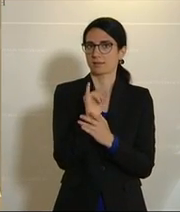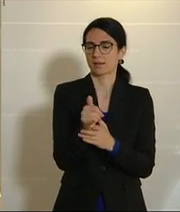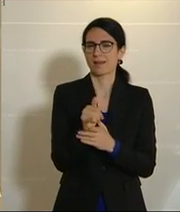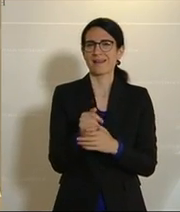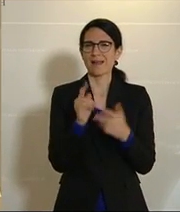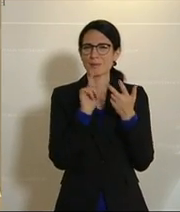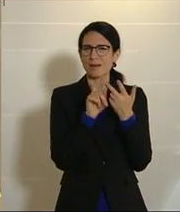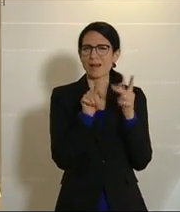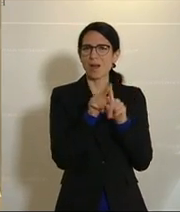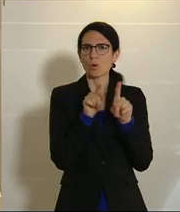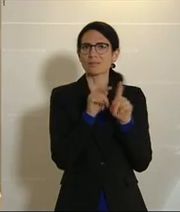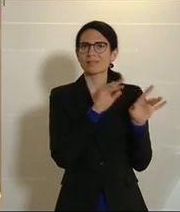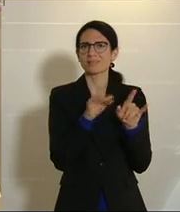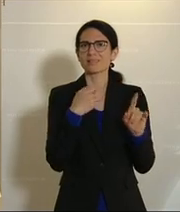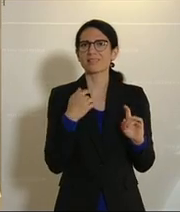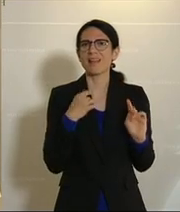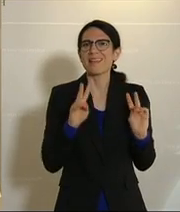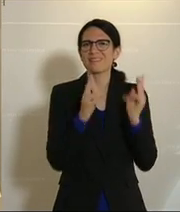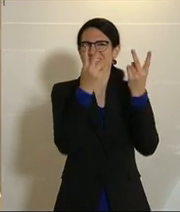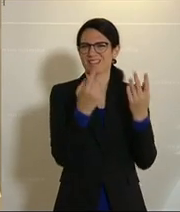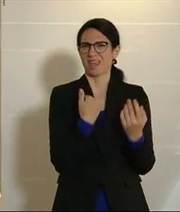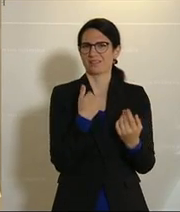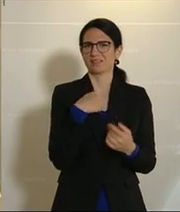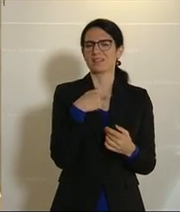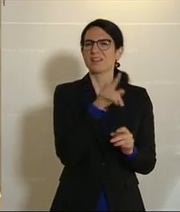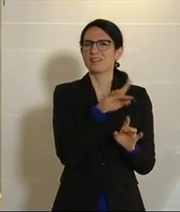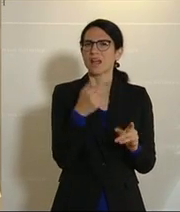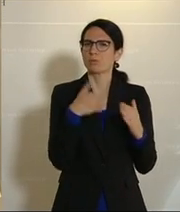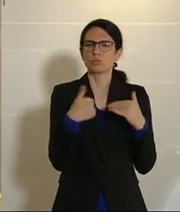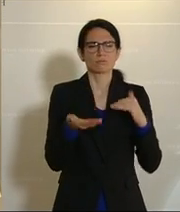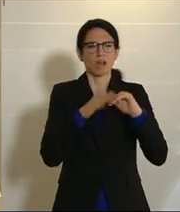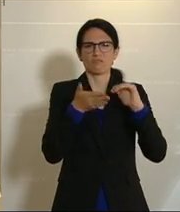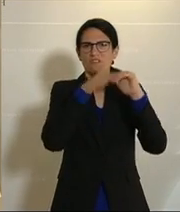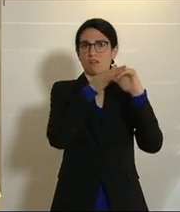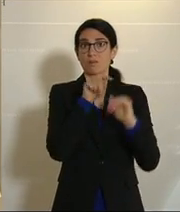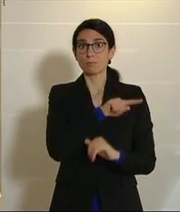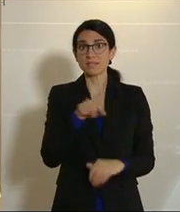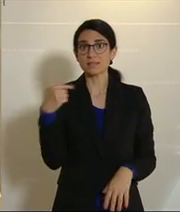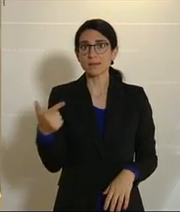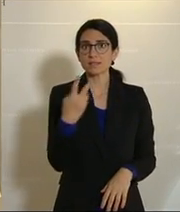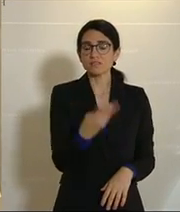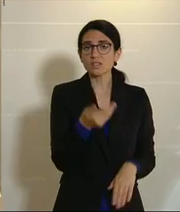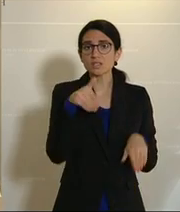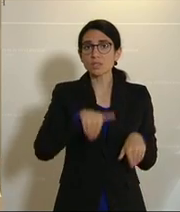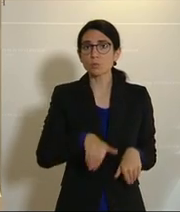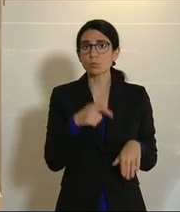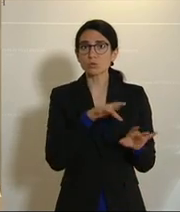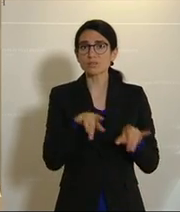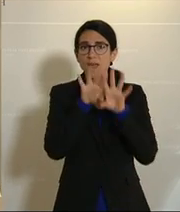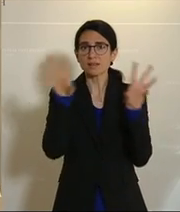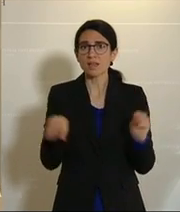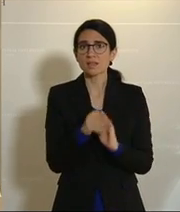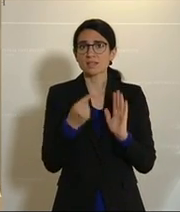Effizienzsteigerung. Wir reden immer vom Ausbau der Energien. Wir müssen aber auch realisieren, dass bis 2040 eine Halbierung des